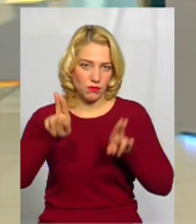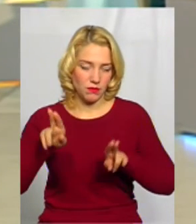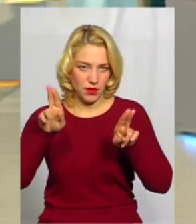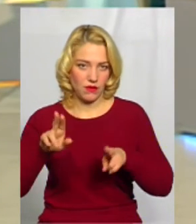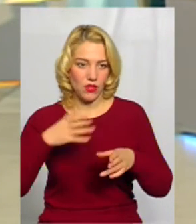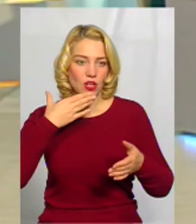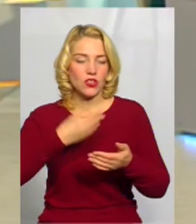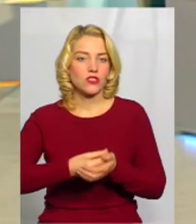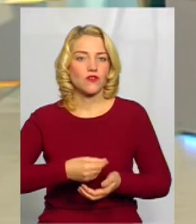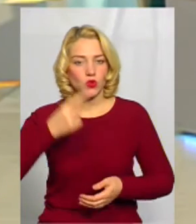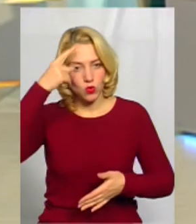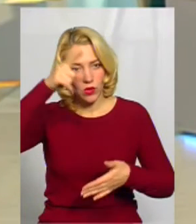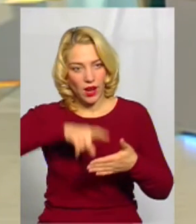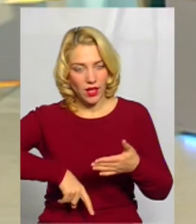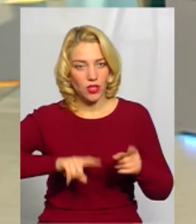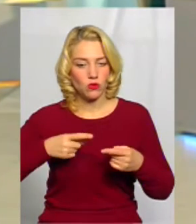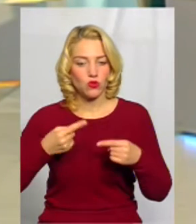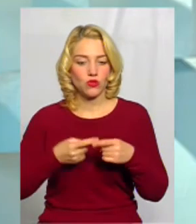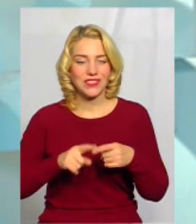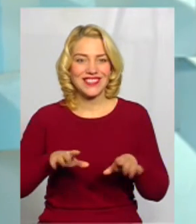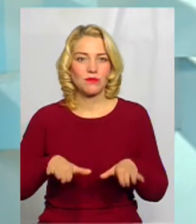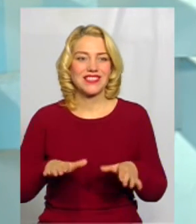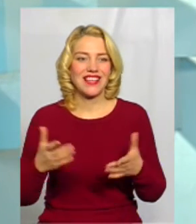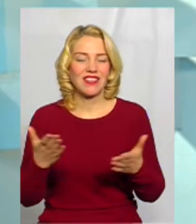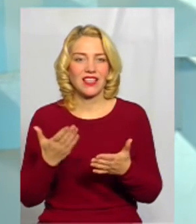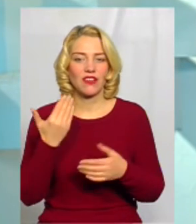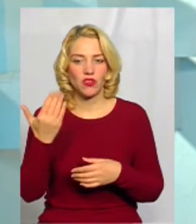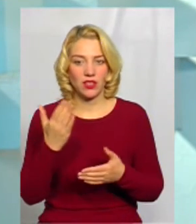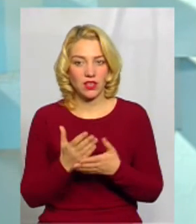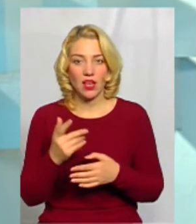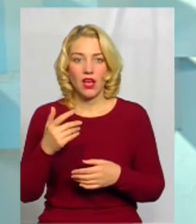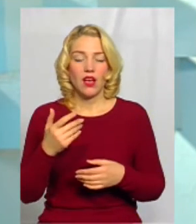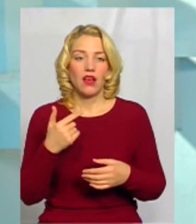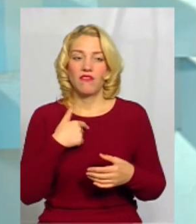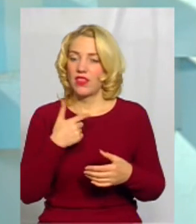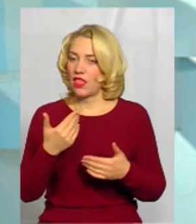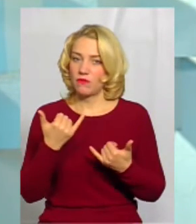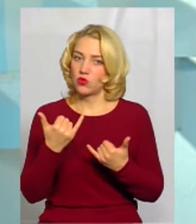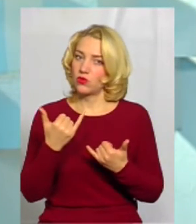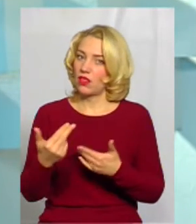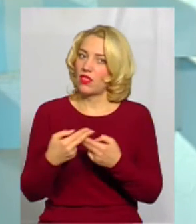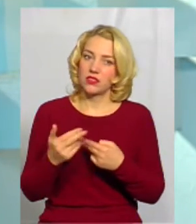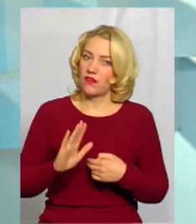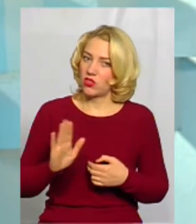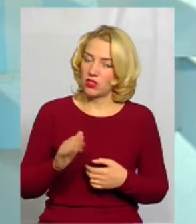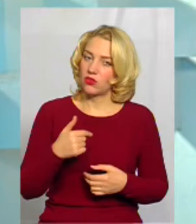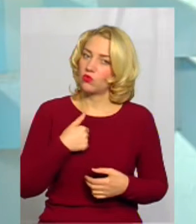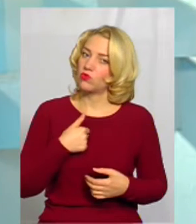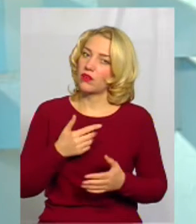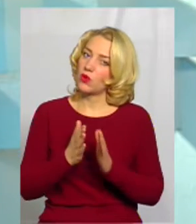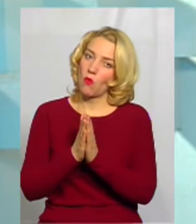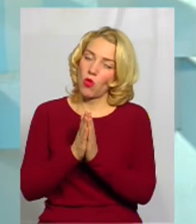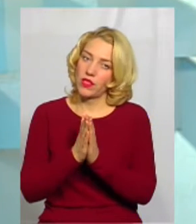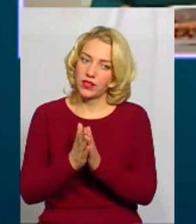релігію, тому що в цих місцях, де вони є, то ви нам не заважайте, в нас сьогодні молитва, ви нам заважаєте. Або вони